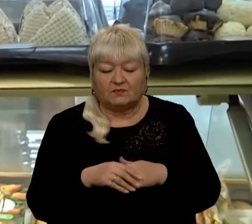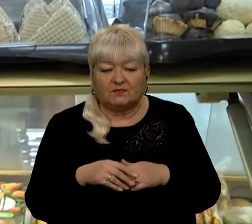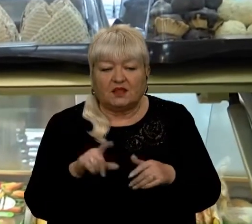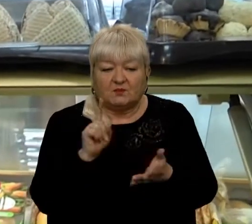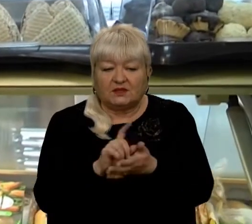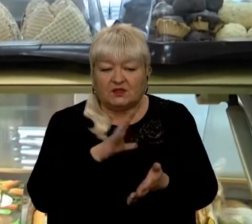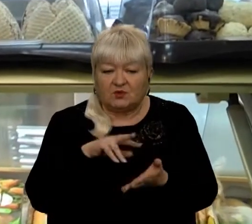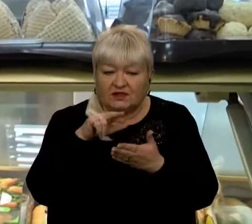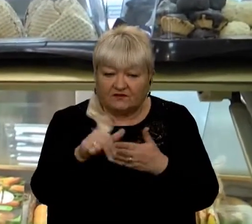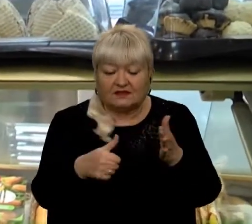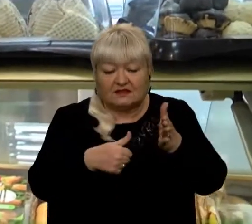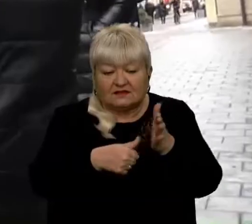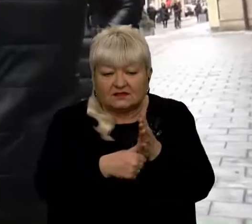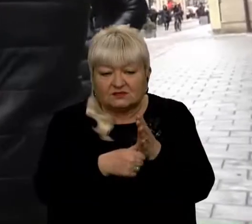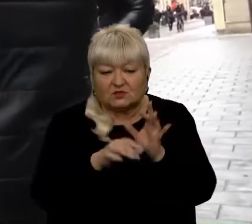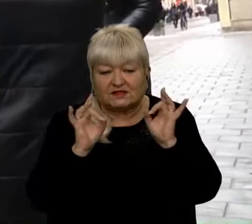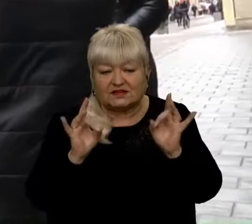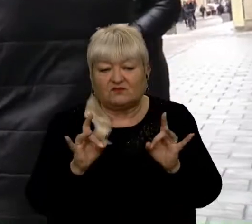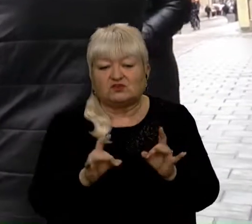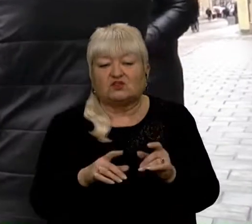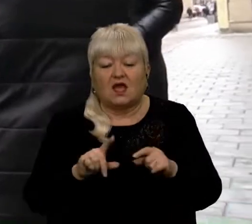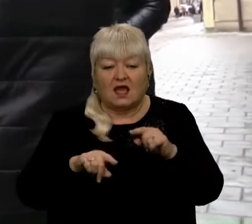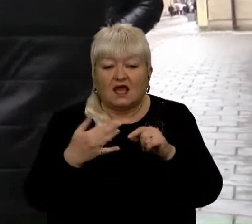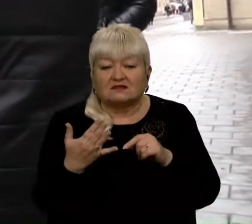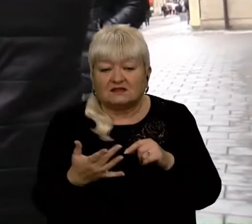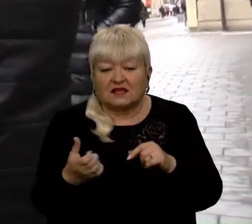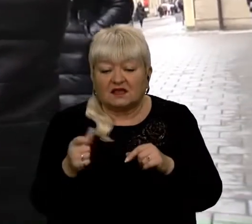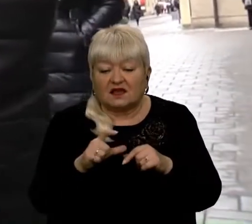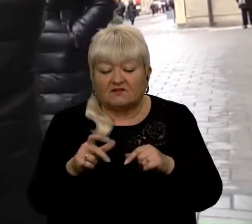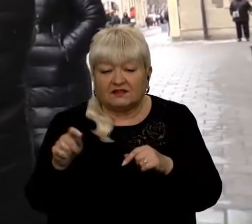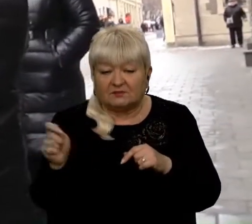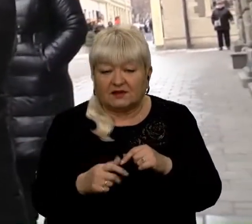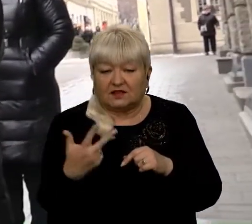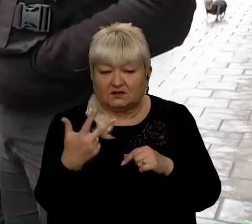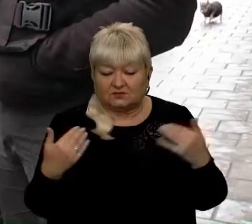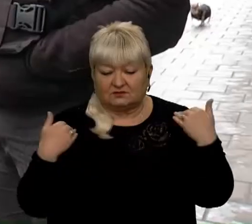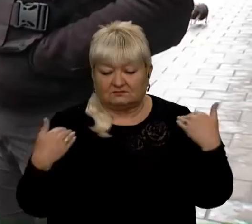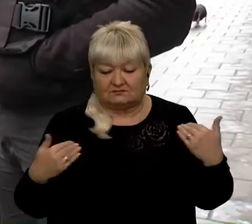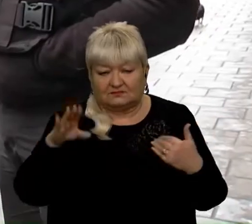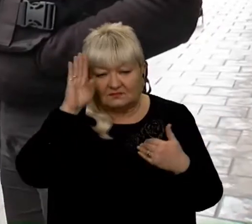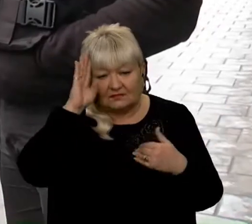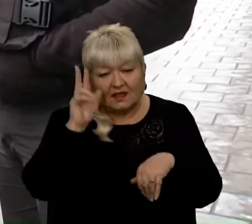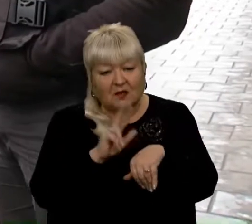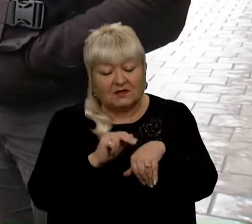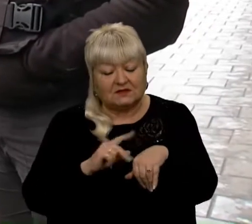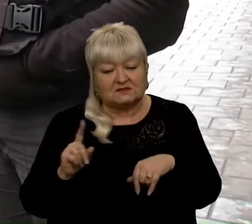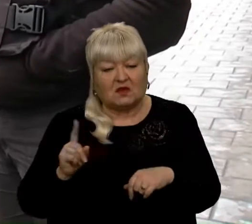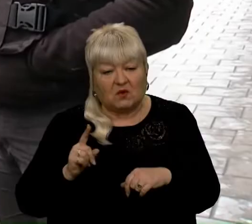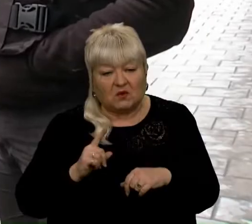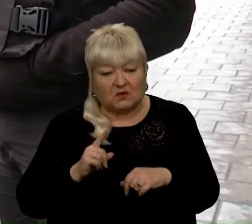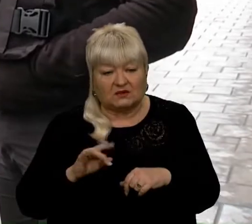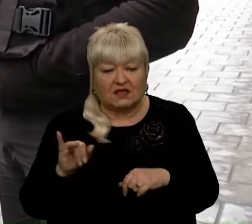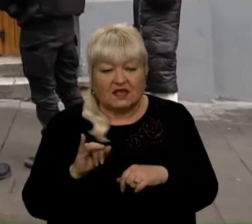натомість натиснула тривожну кнопку. За декілька хвилин на виклик приїхали троє кремезних чоловіків – поліція охорони. А слідом